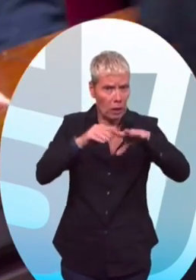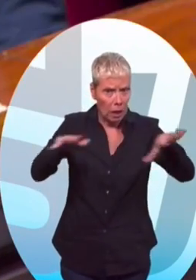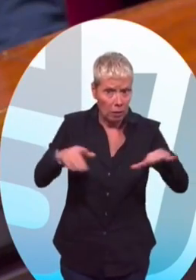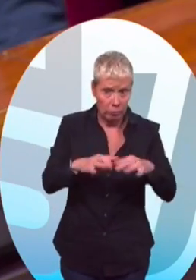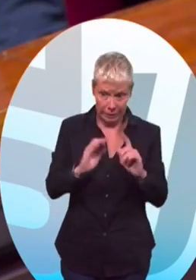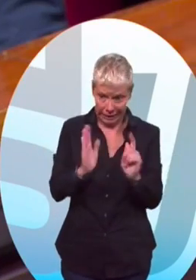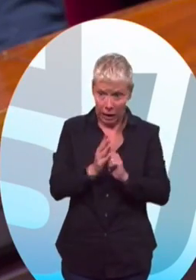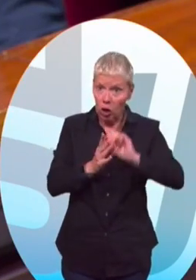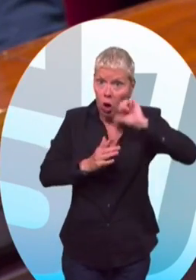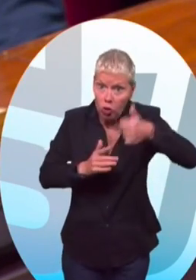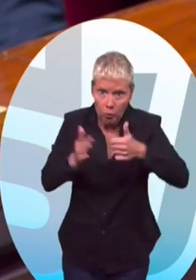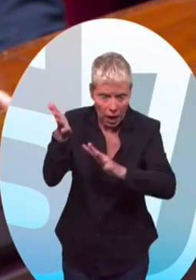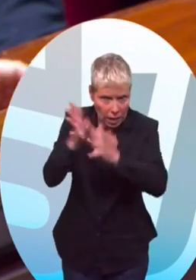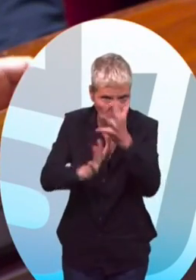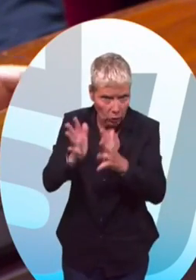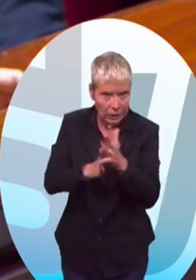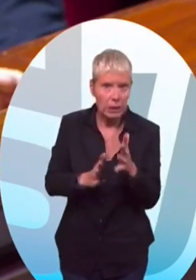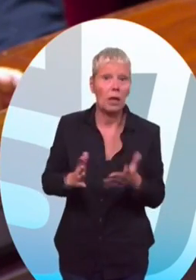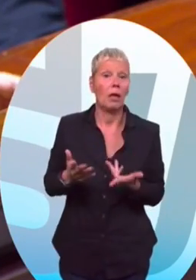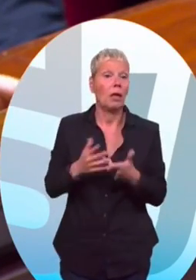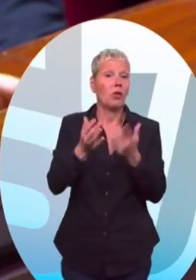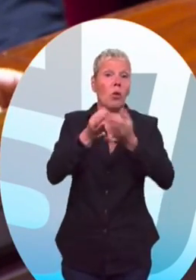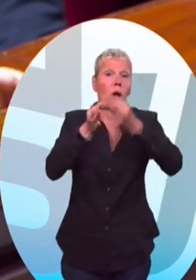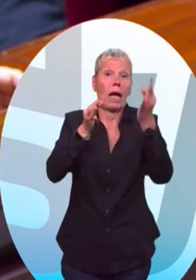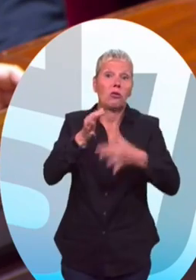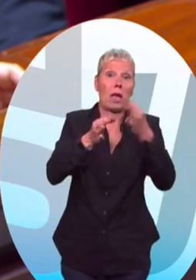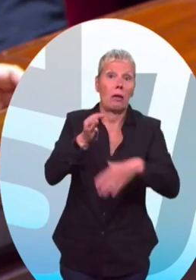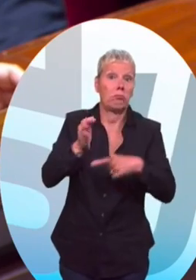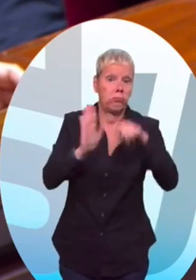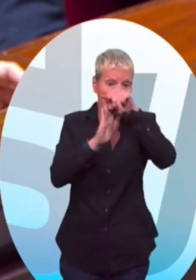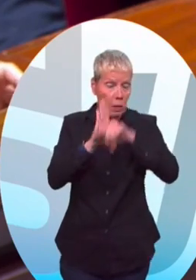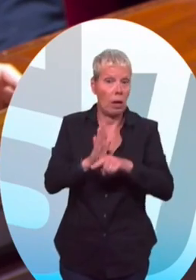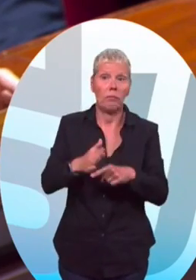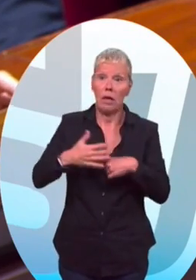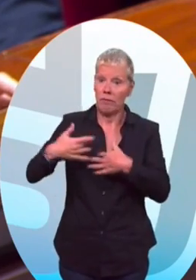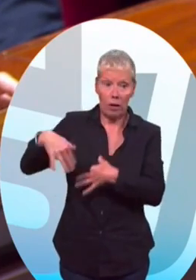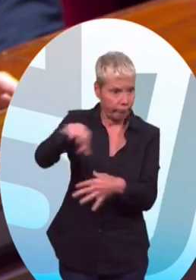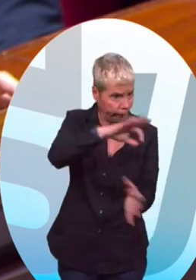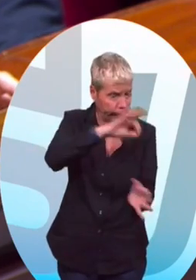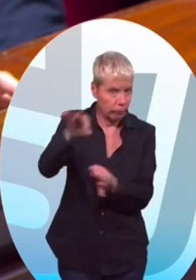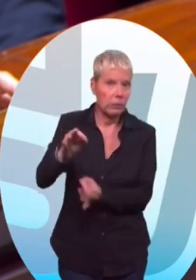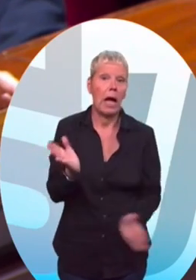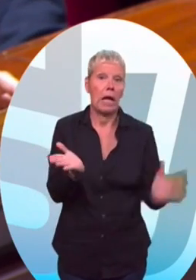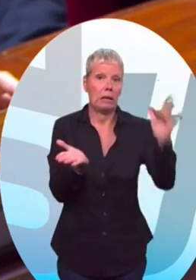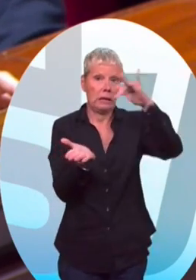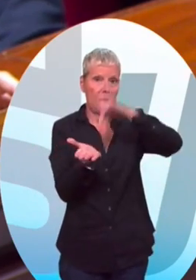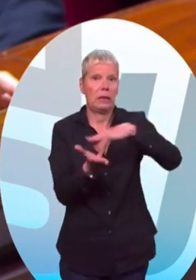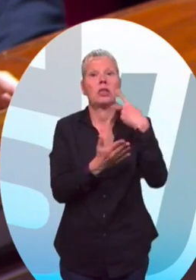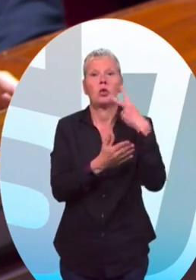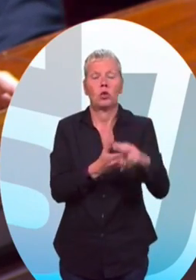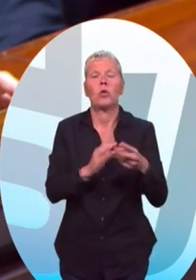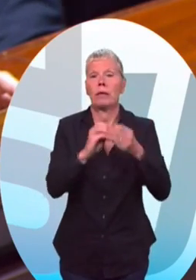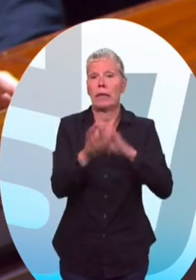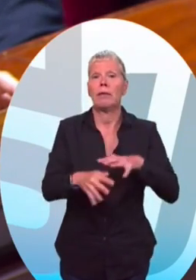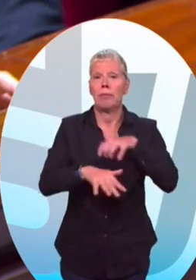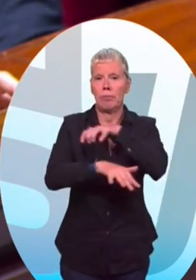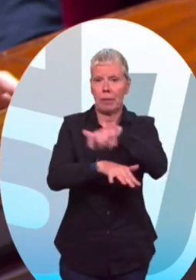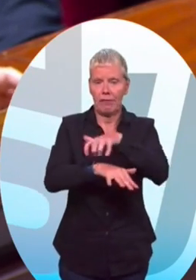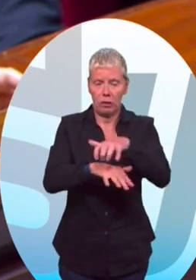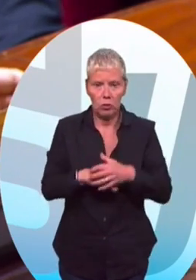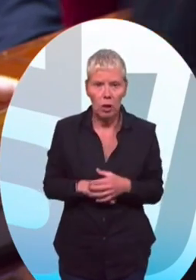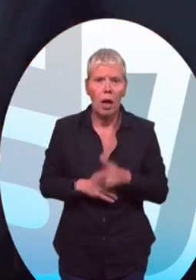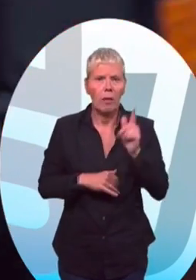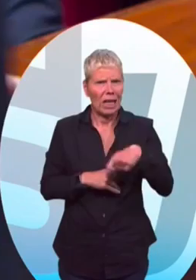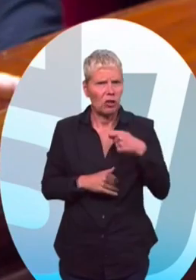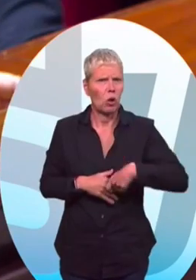lendemain et tous ces résultats vont continuer à être présentés sur le site de la préfecture. Alors il s'agit effectivement de rechercher les